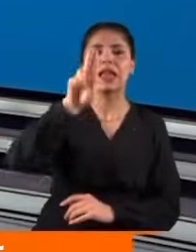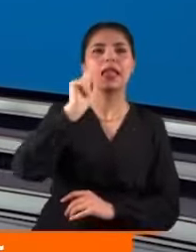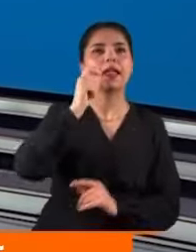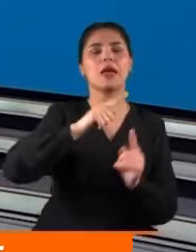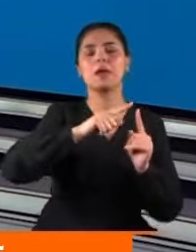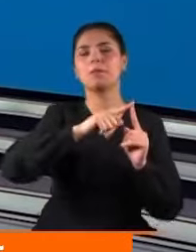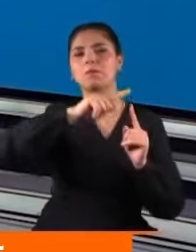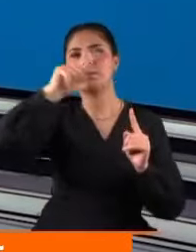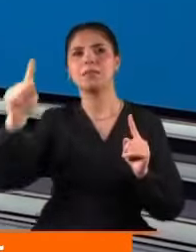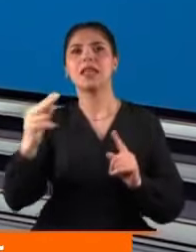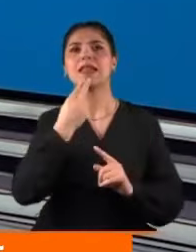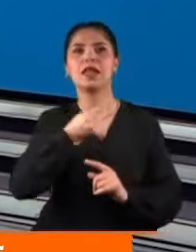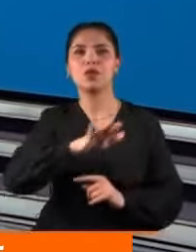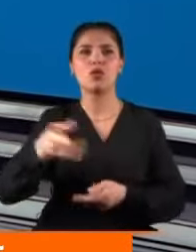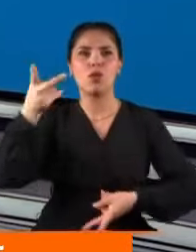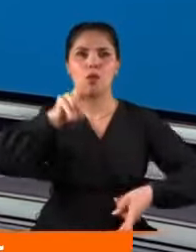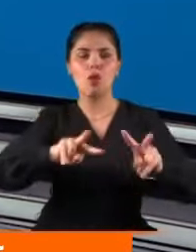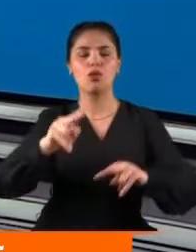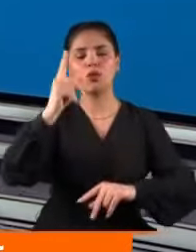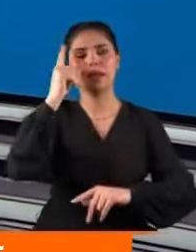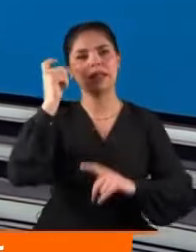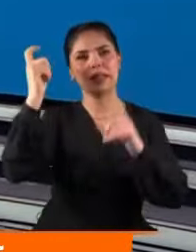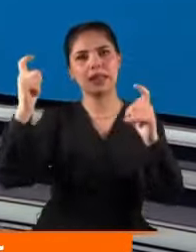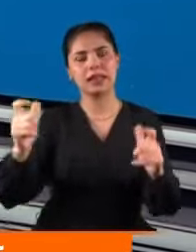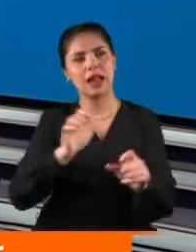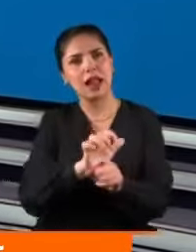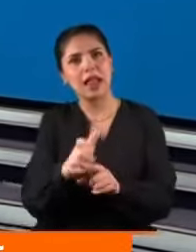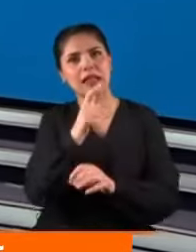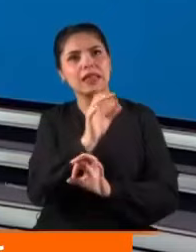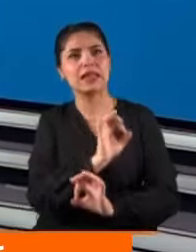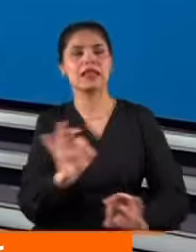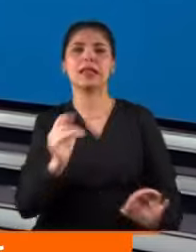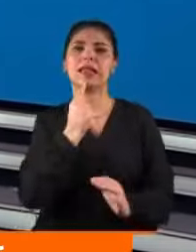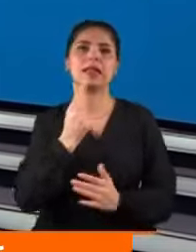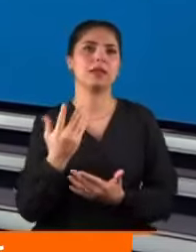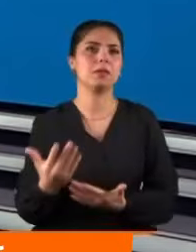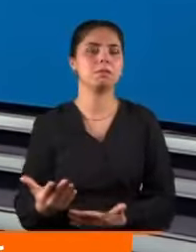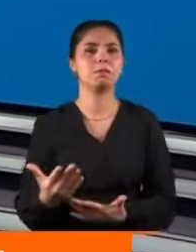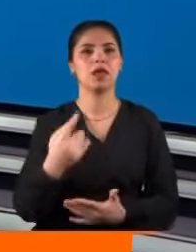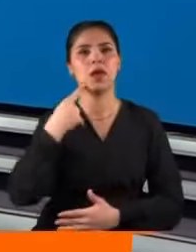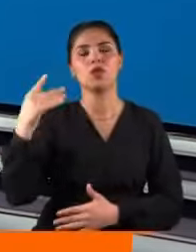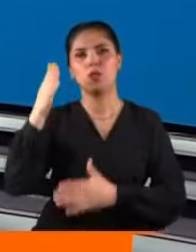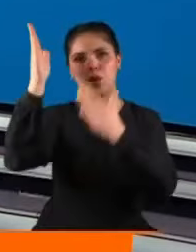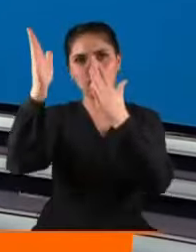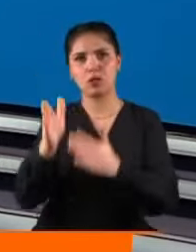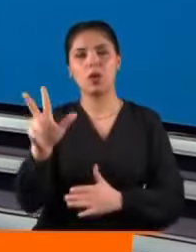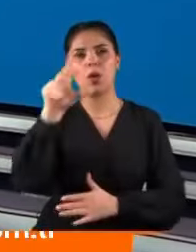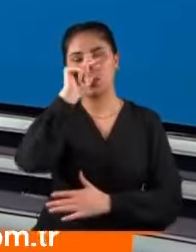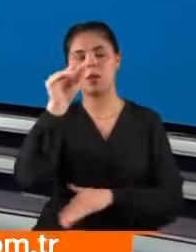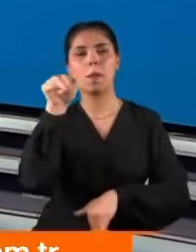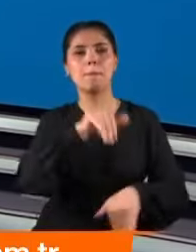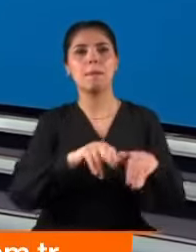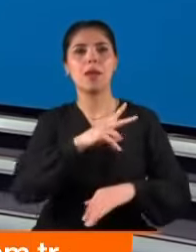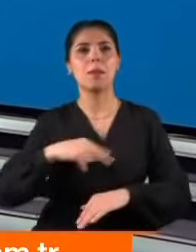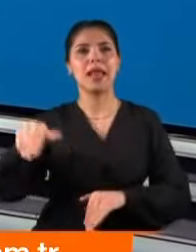beri en çok da kadın ve çocukların öldüğü İsrail katliamına ses çıkarmıyorlar cümlesini kurdu. Cumhurbaşkanı 31 Mart yerel